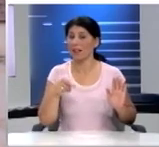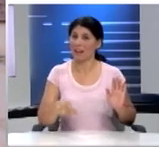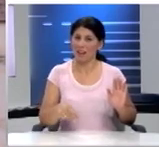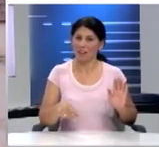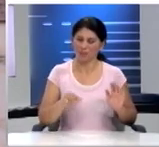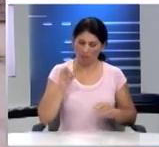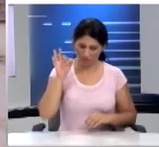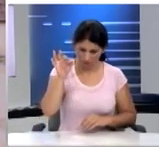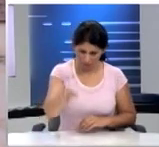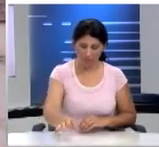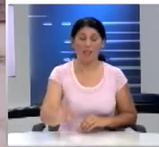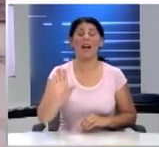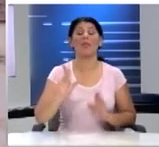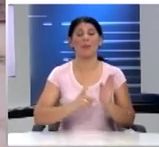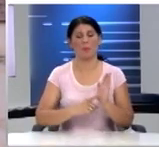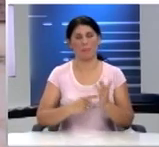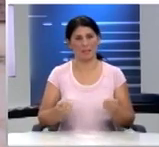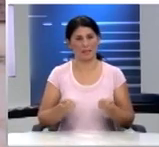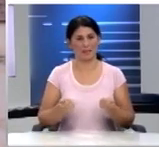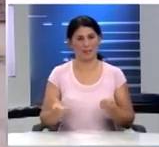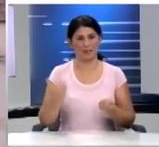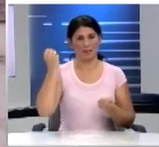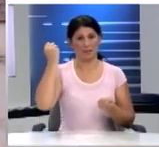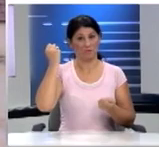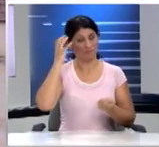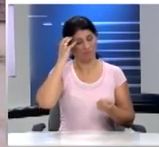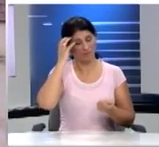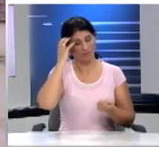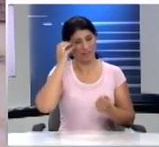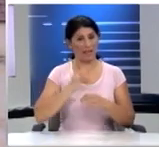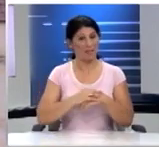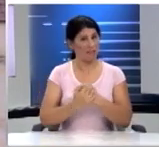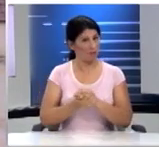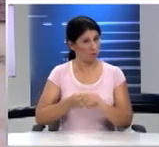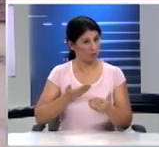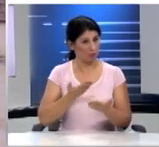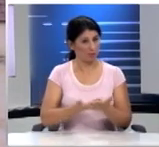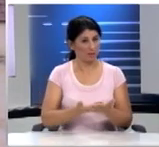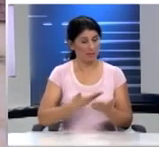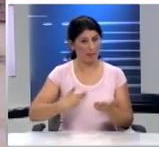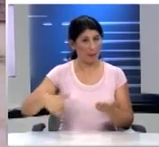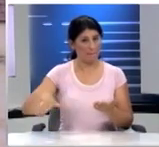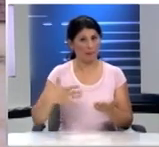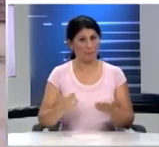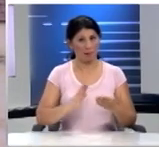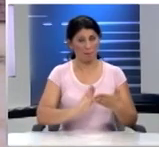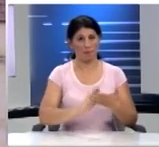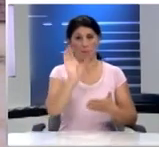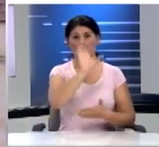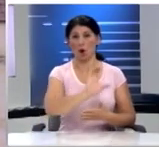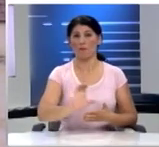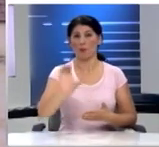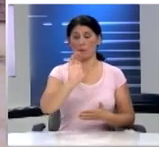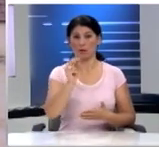το κατάντημα δεν πρέπει να συμβεί κρατάμε τις ενδιαφέρουσες προτάσεις σας εμείς έχουμε μία επαφή με το Ευρωπαϊκό